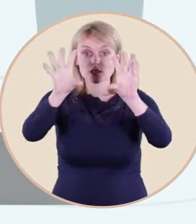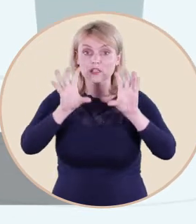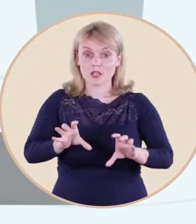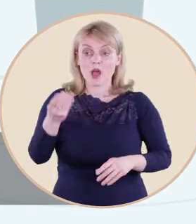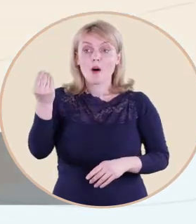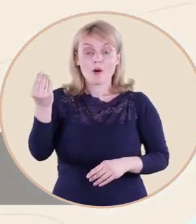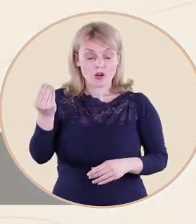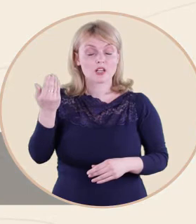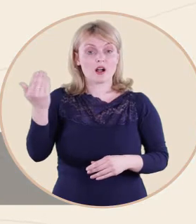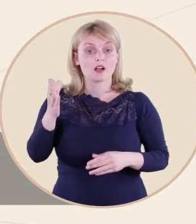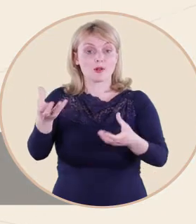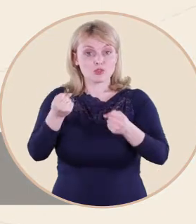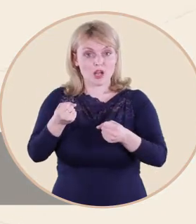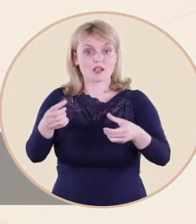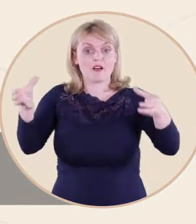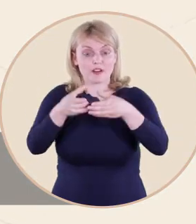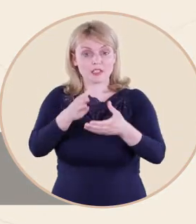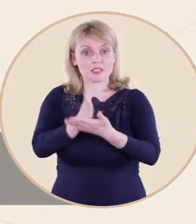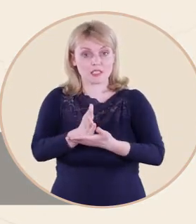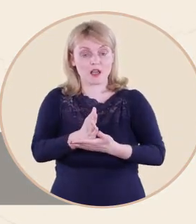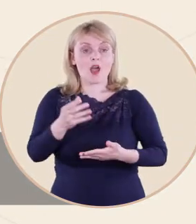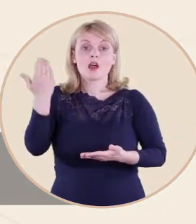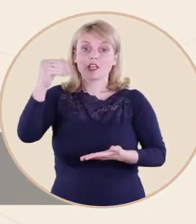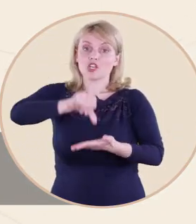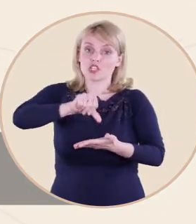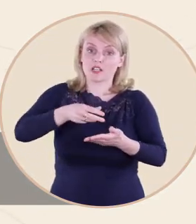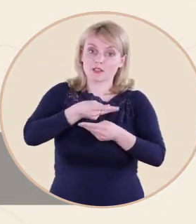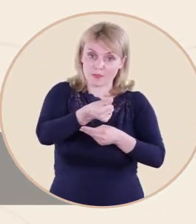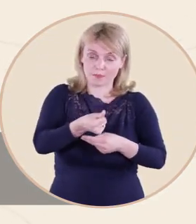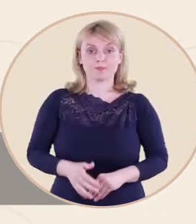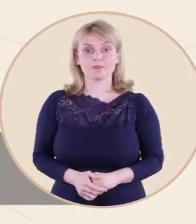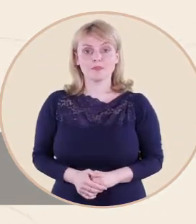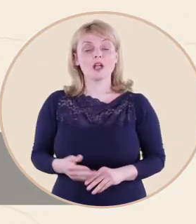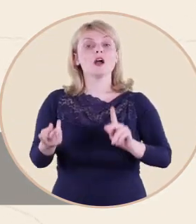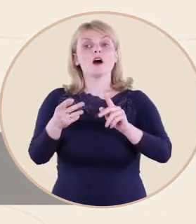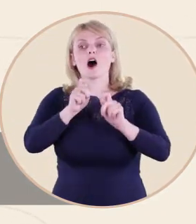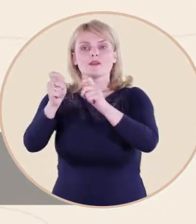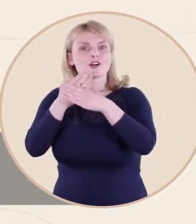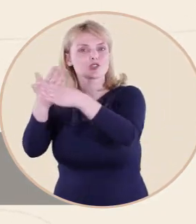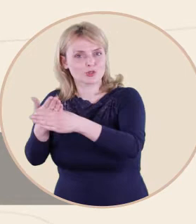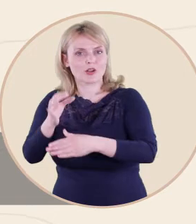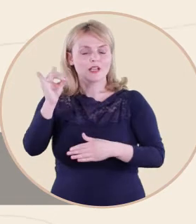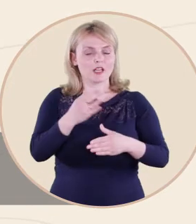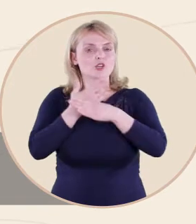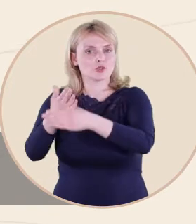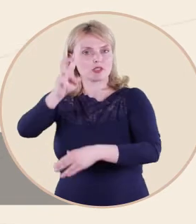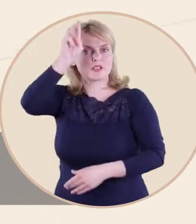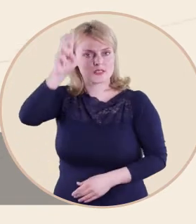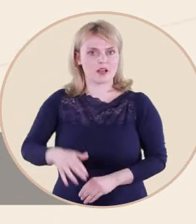financiare. Conform legislației, sursele de finanțare ale partidelor politice sunt cotizațiile membrilor de partid,